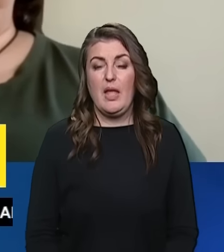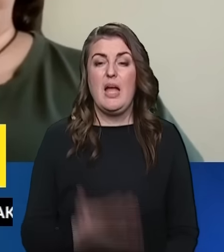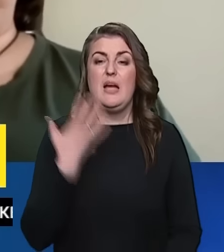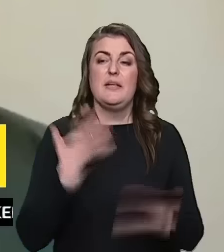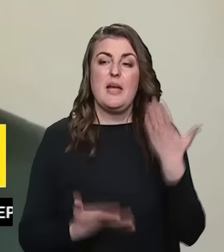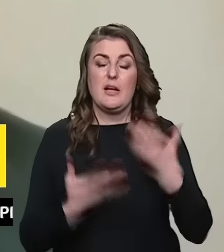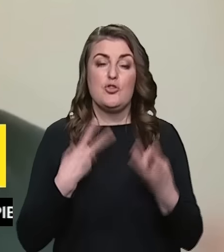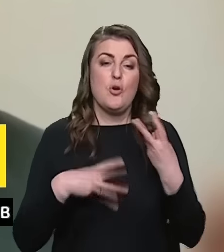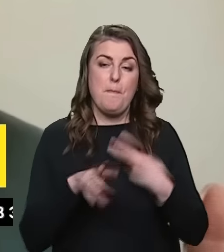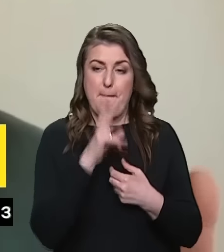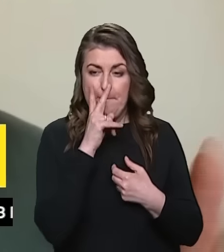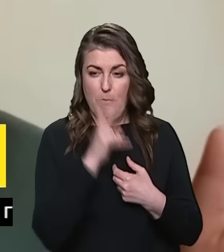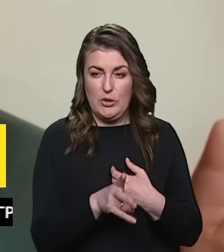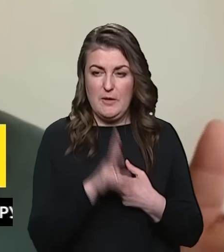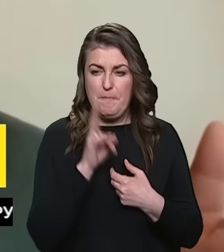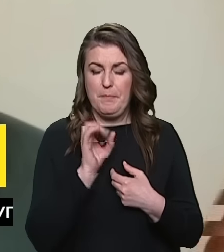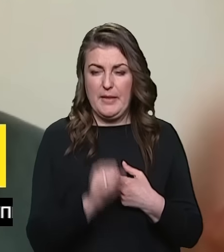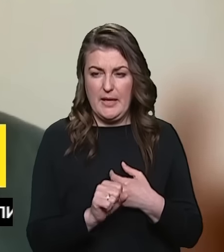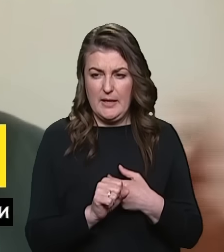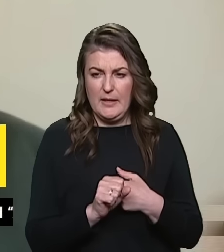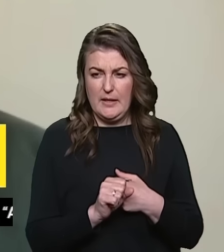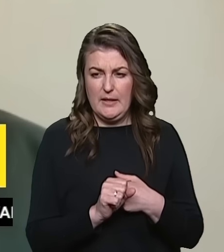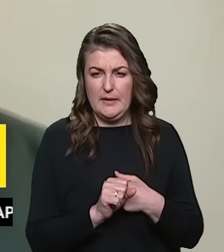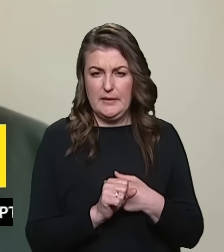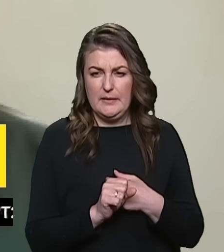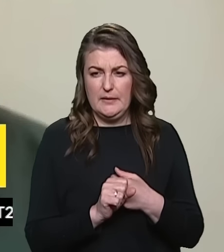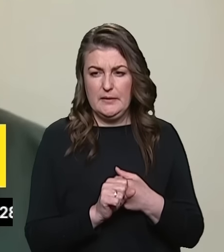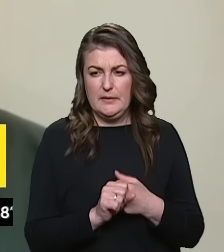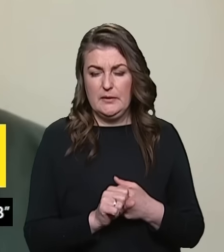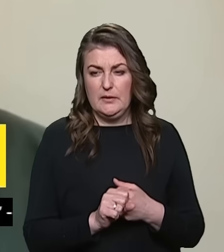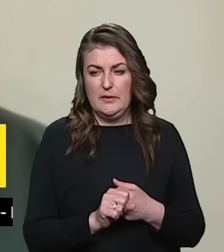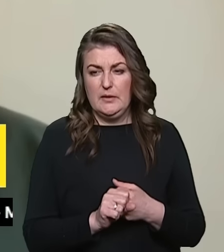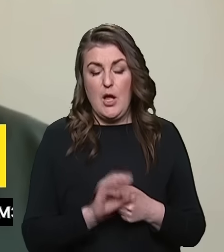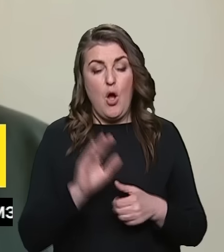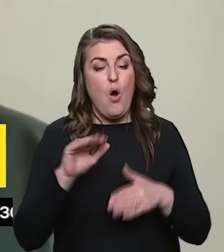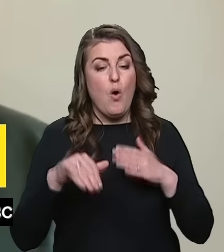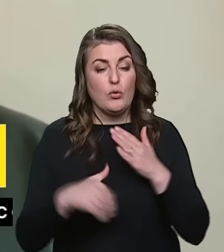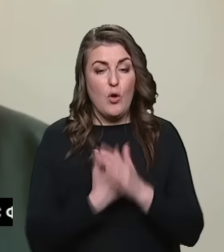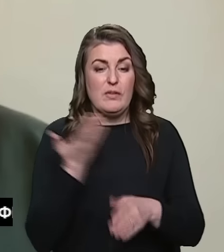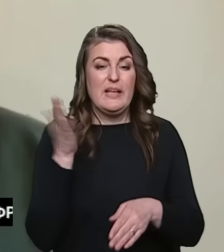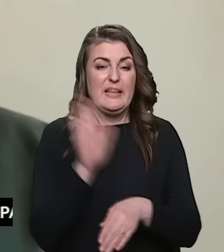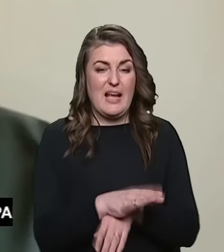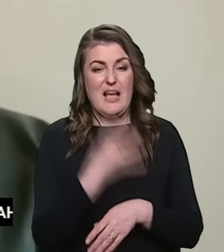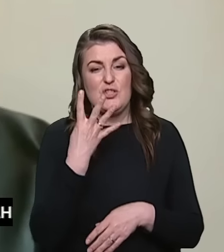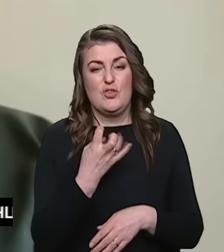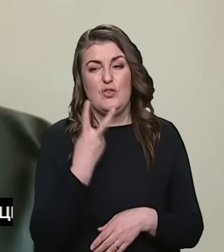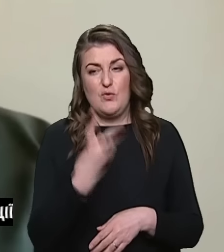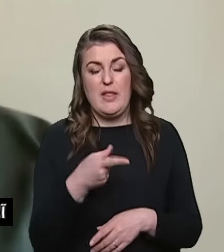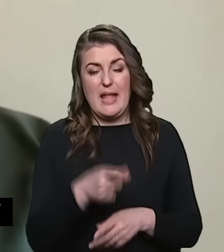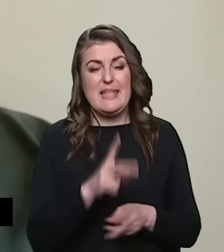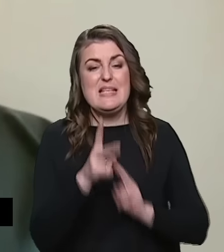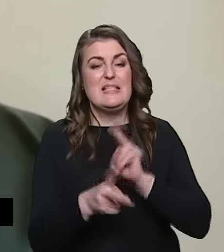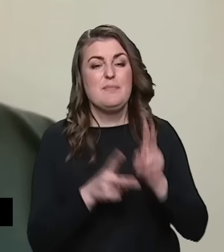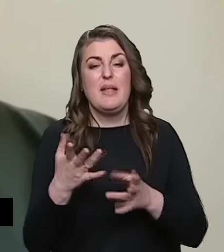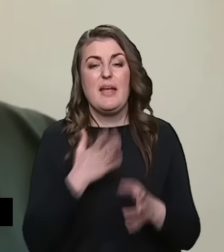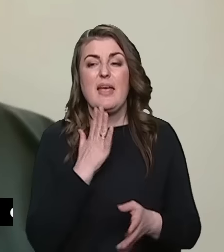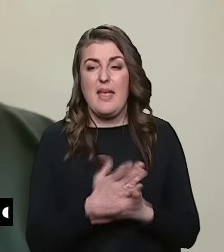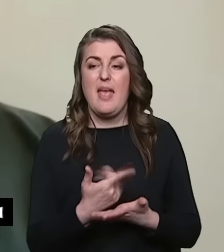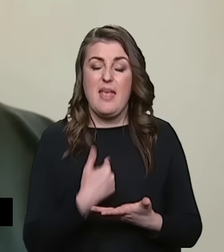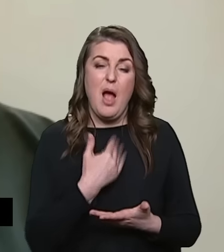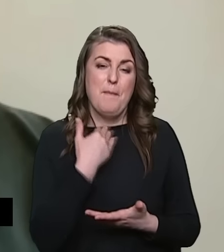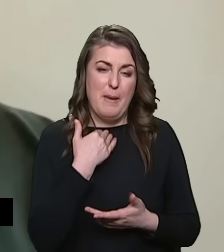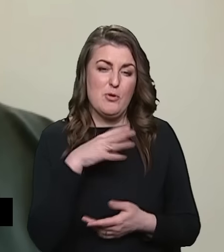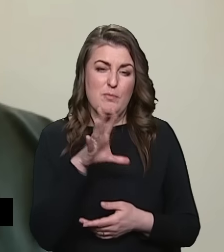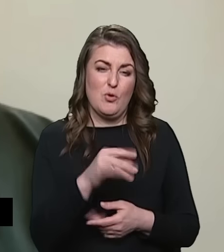Якщо ми подивимось на пановлений наказ 402 і на ті зміни, які є, я,